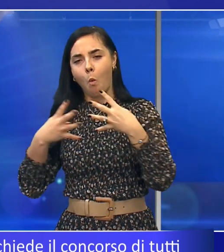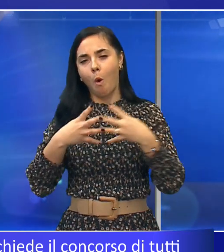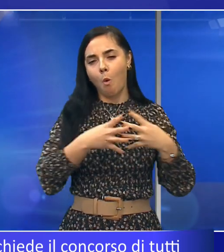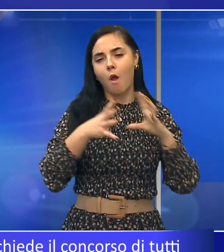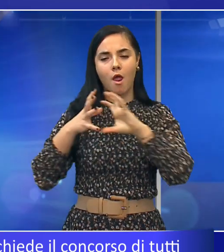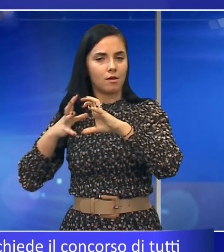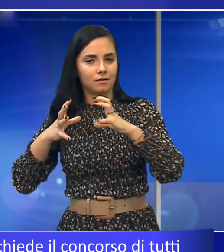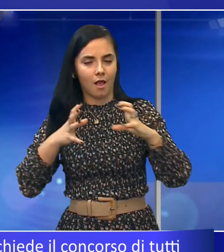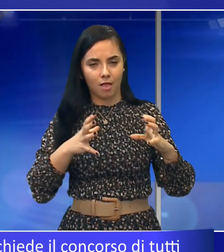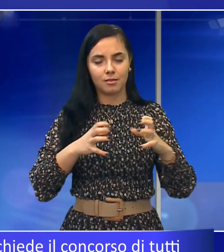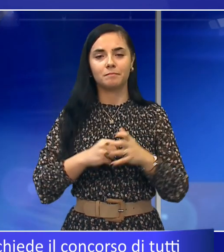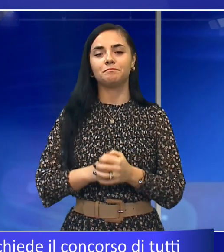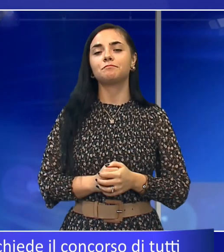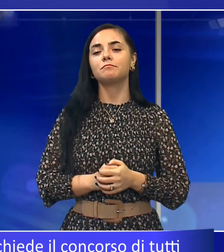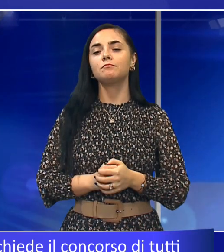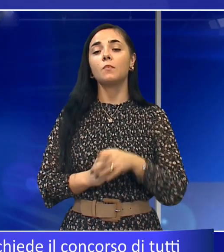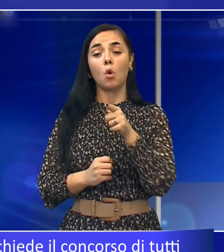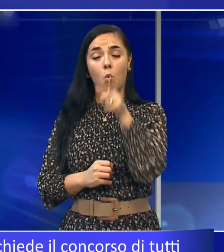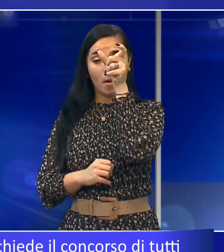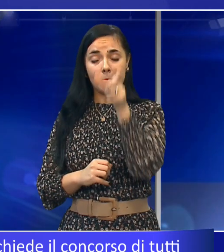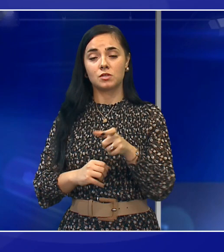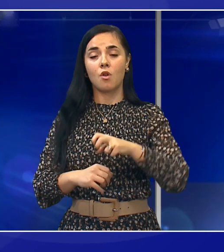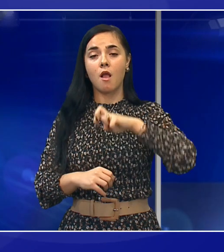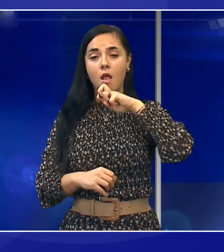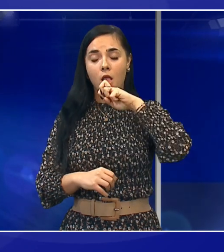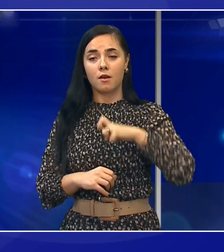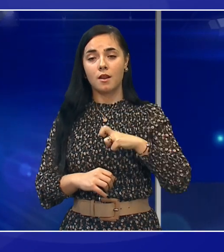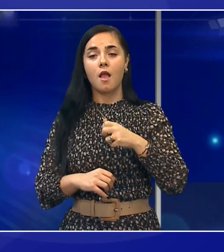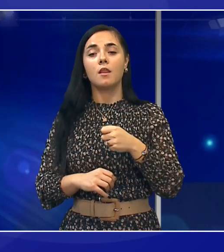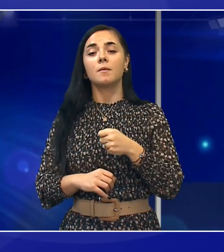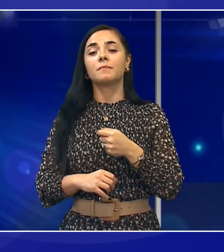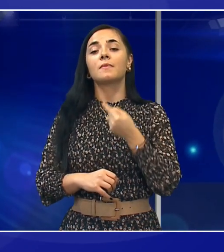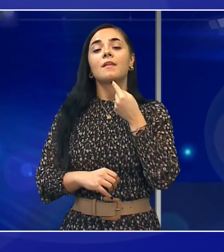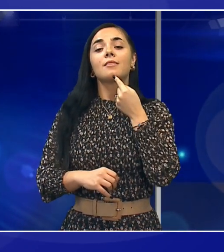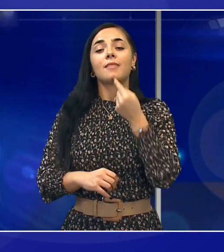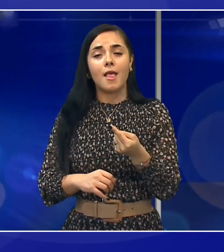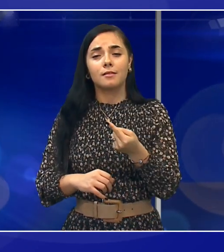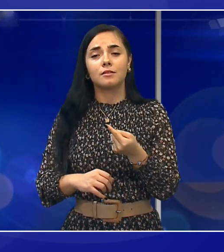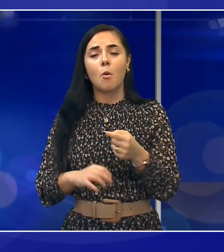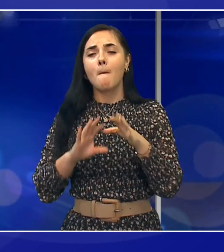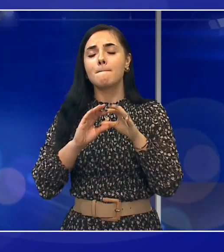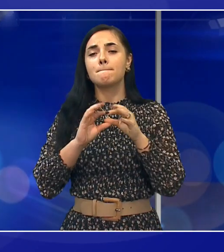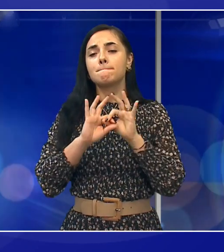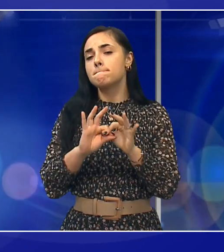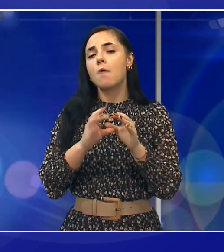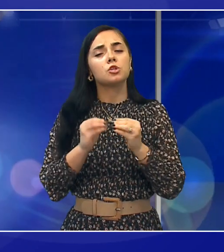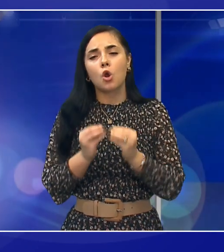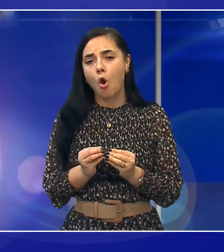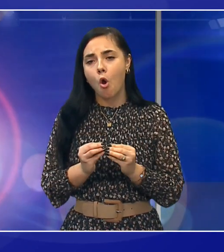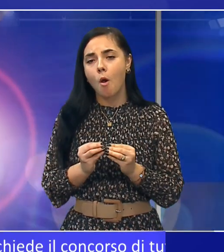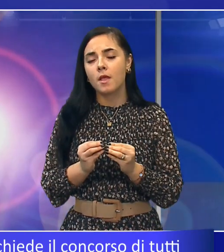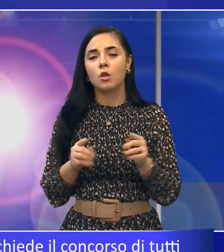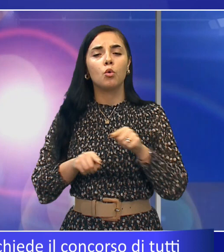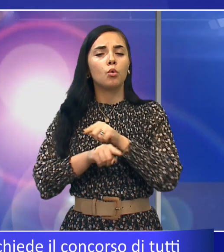Il Cardinale ha detto che la pace richiede il concorso di tutte le